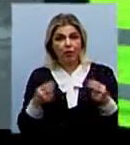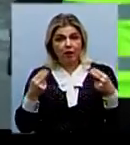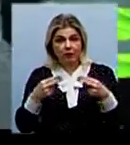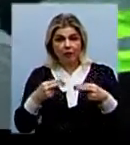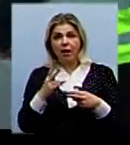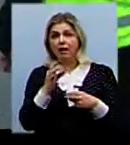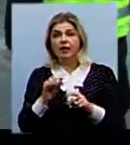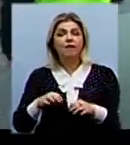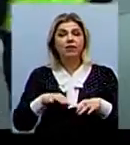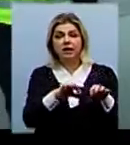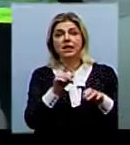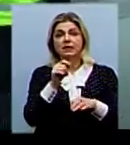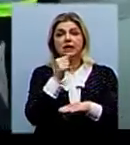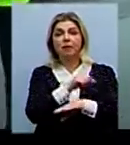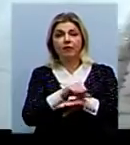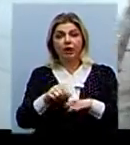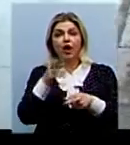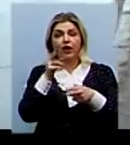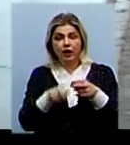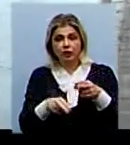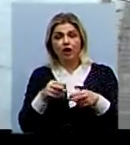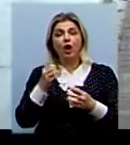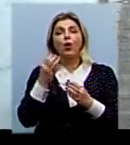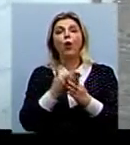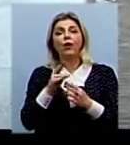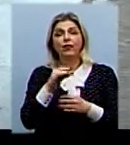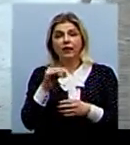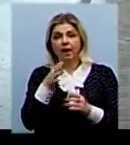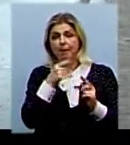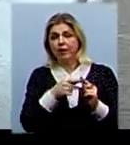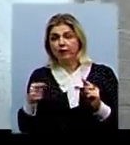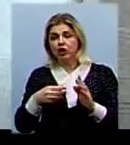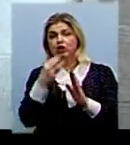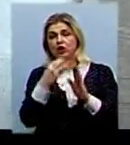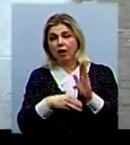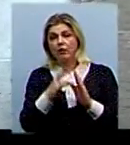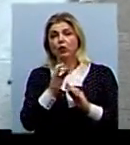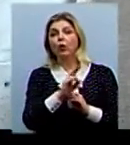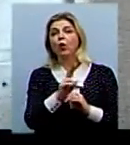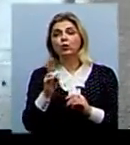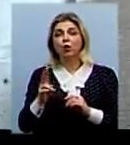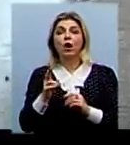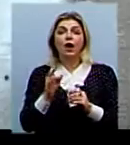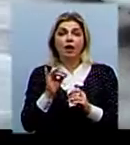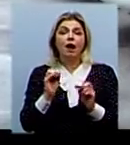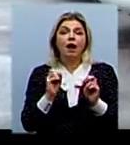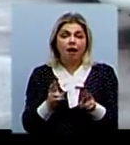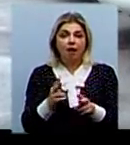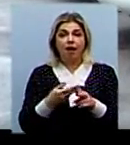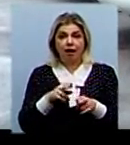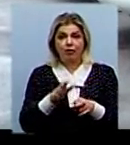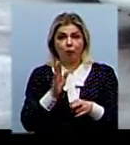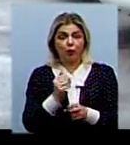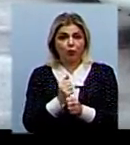свої транспортні засоби за межі країни по закінченні пільгового періоду, штрафуватимуть. Але хто саме та у який спосіб буде це